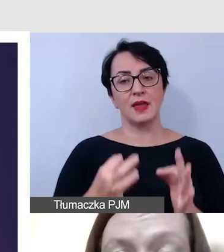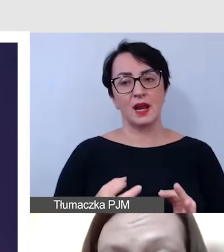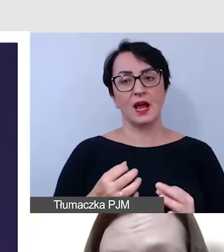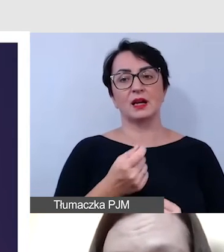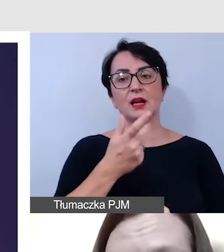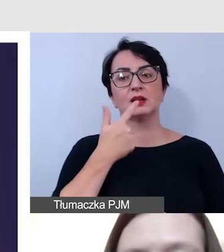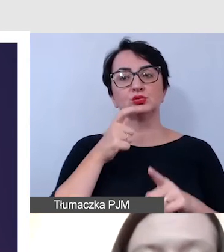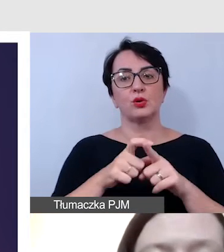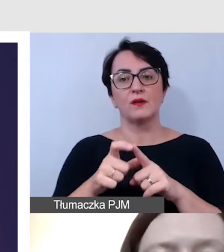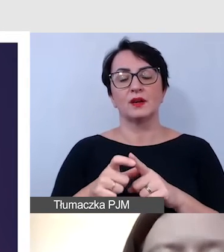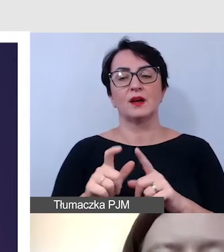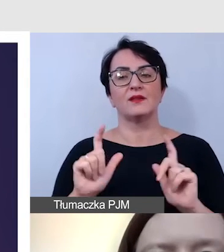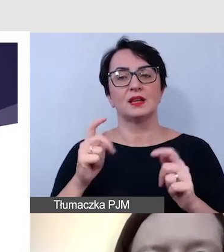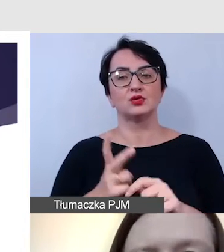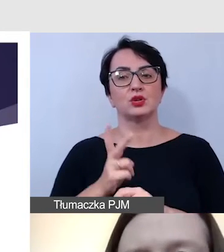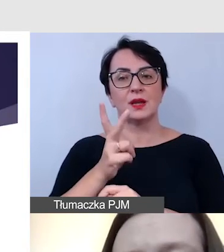w praktyce.